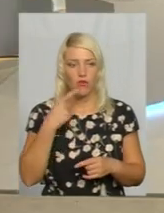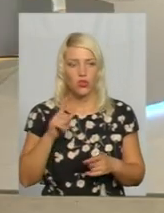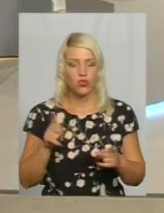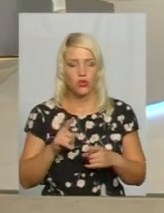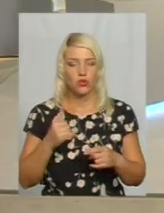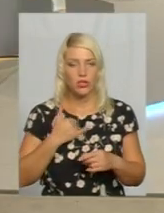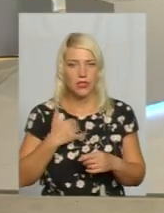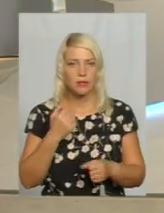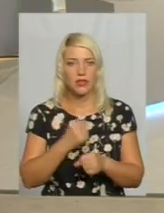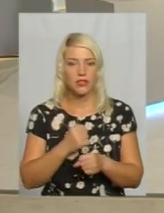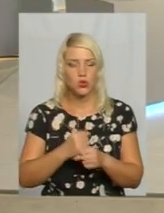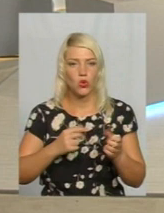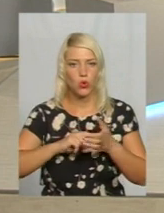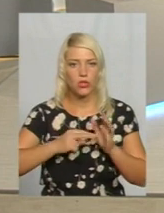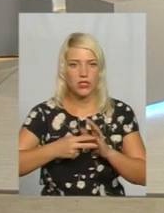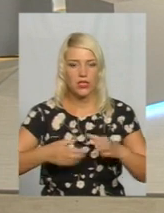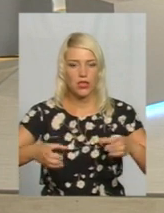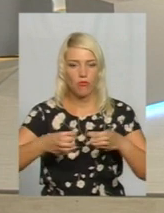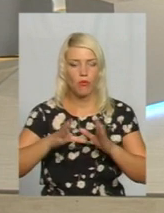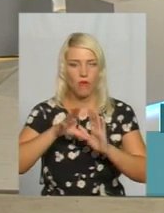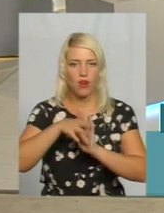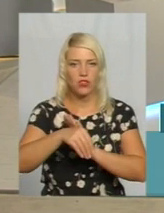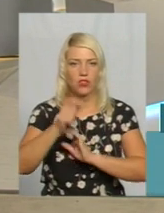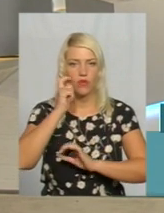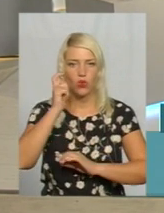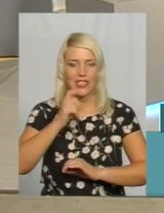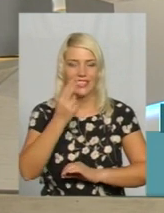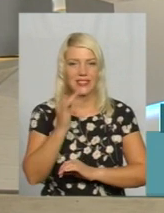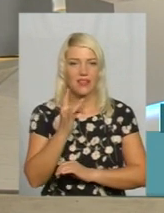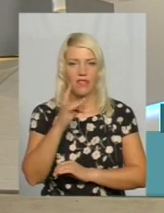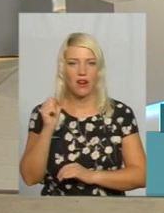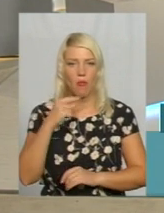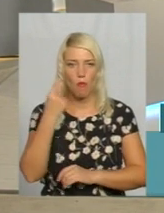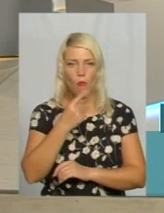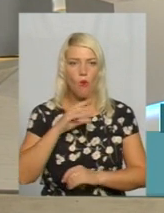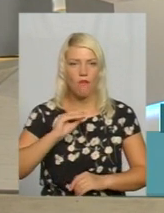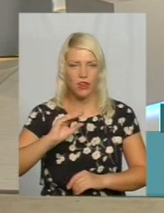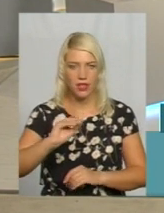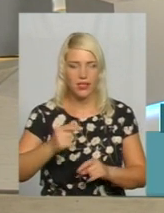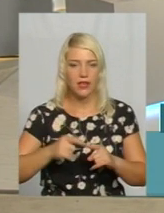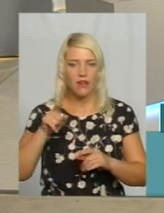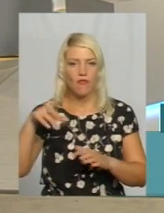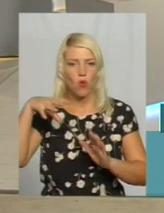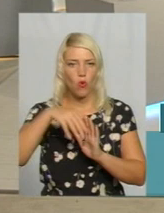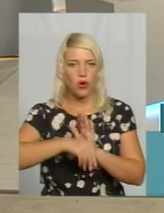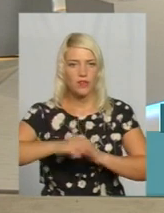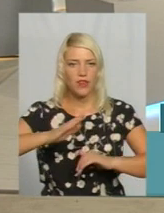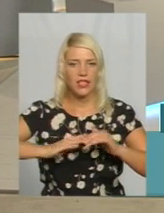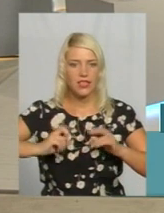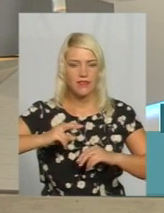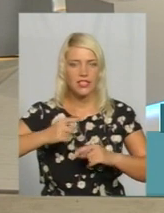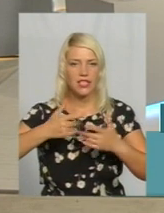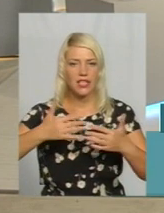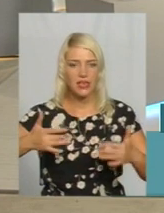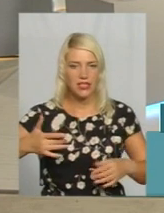координаційна група спровадження в Україні цифрового мовлення. Туди входять фахівці різних державних органів, які відповідають